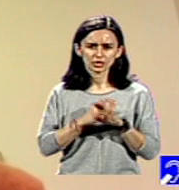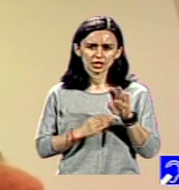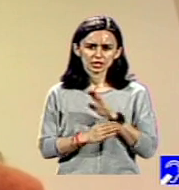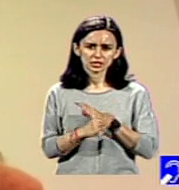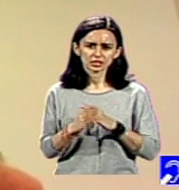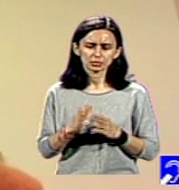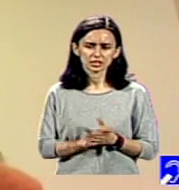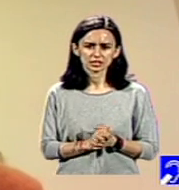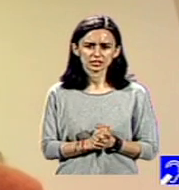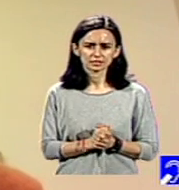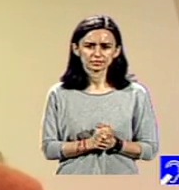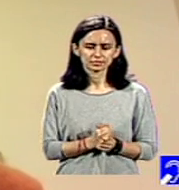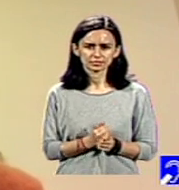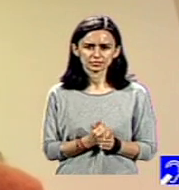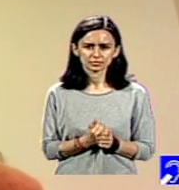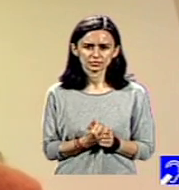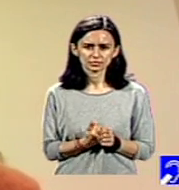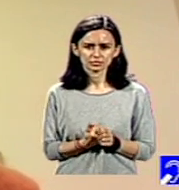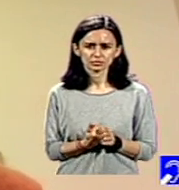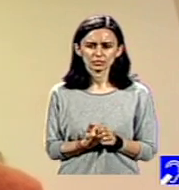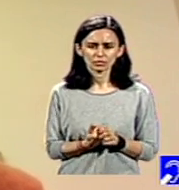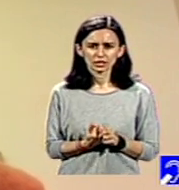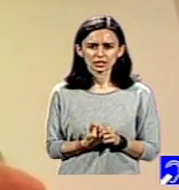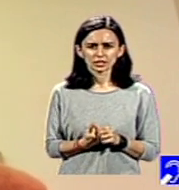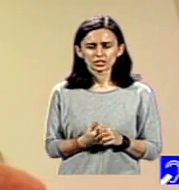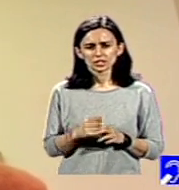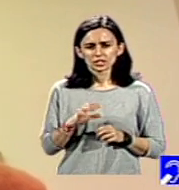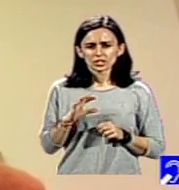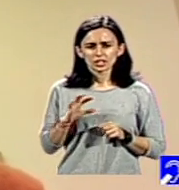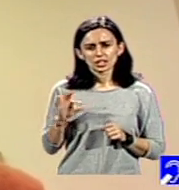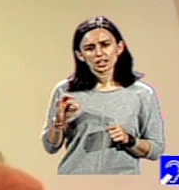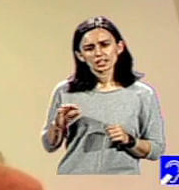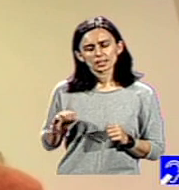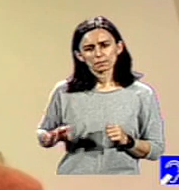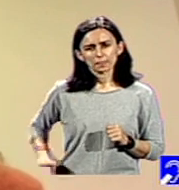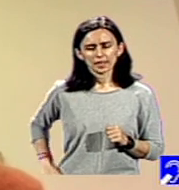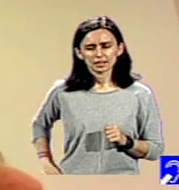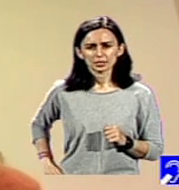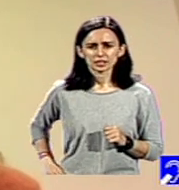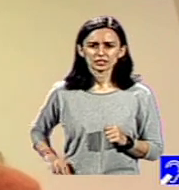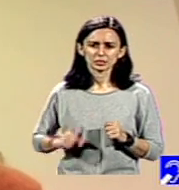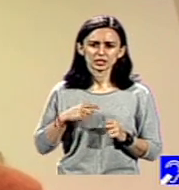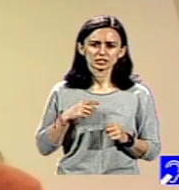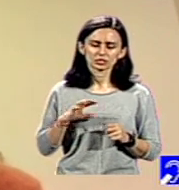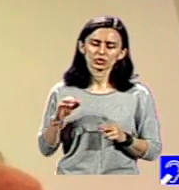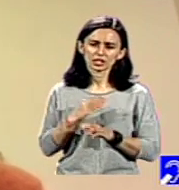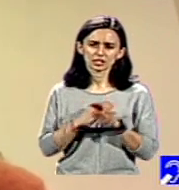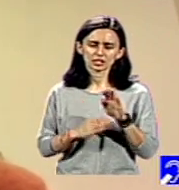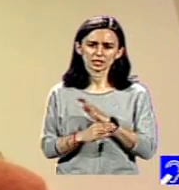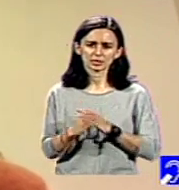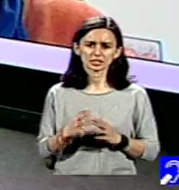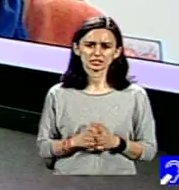beneficiaria noastră, fiind singura cu dizabilitatea intelectuală. Celelalte doamne sunt cu alte tipuri de dizabilități.